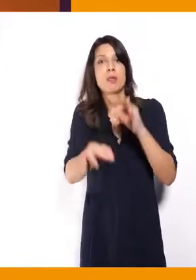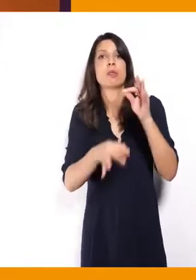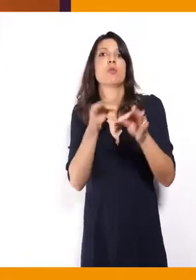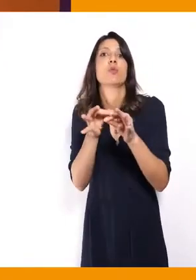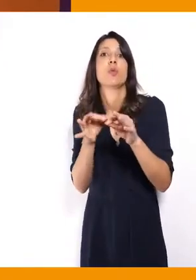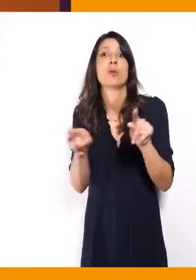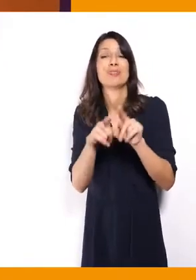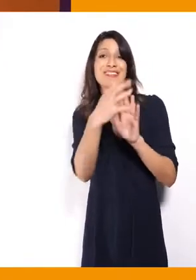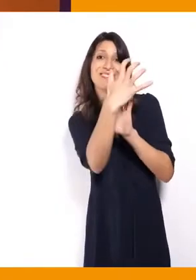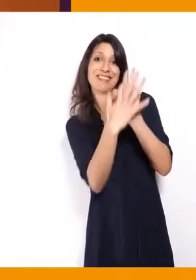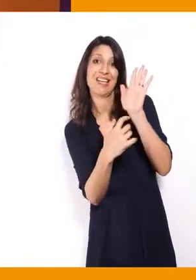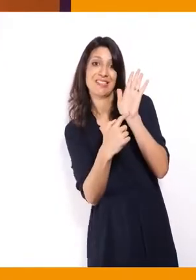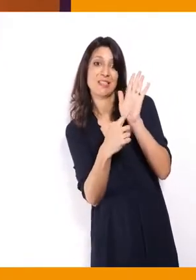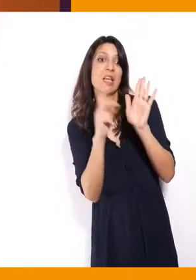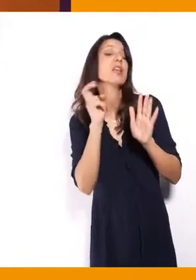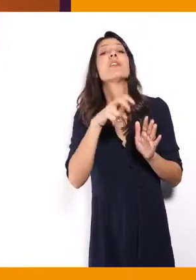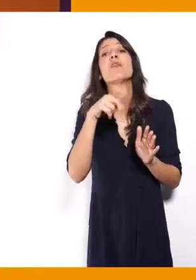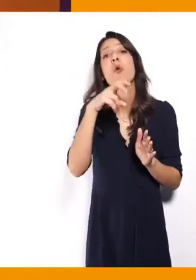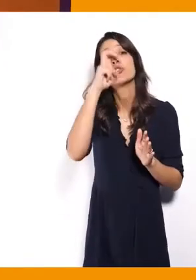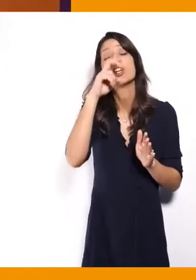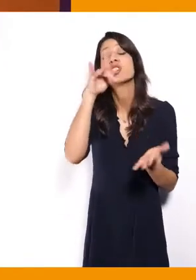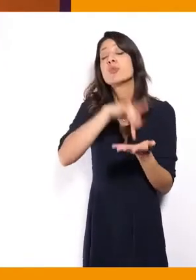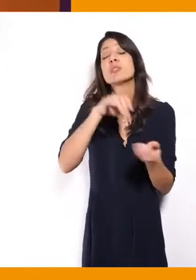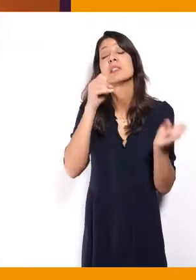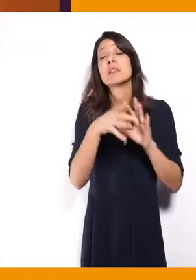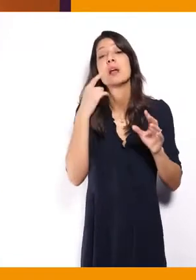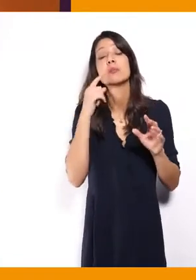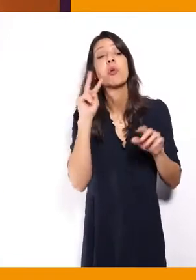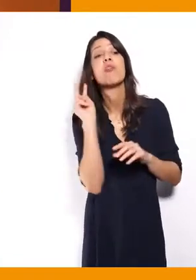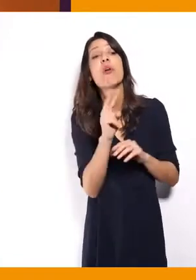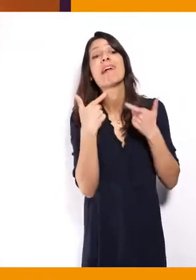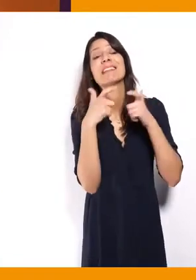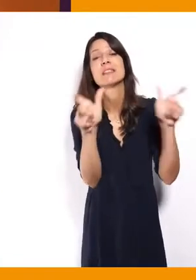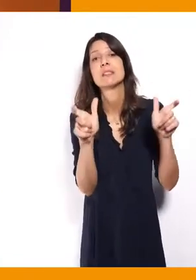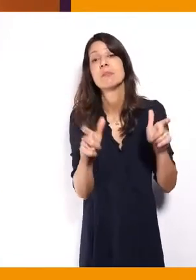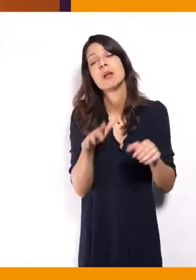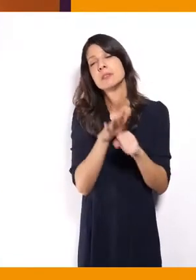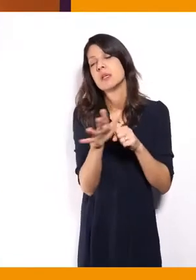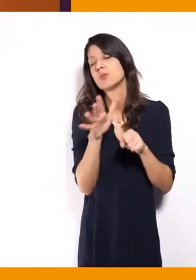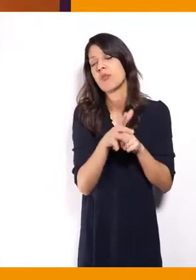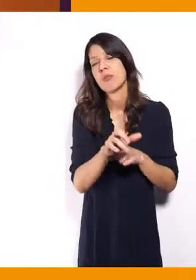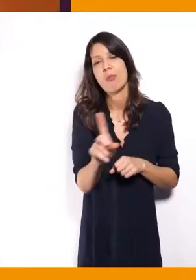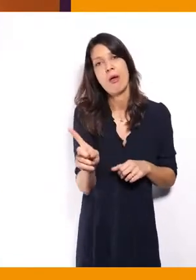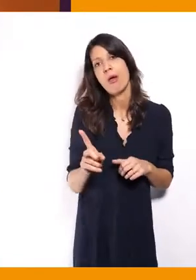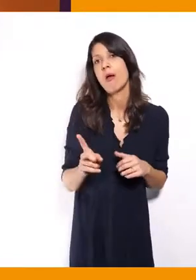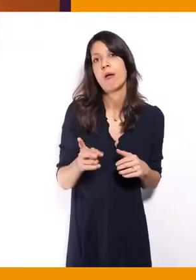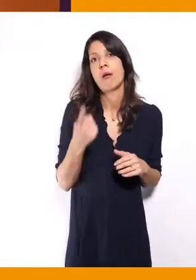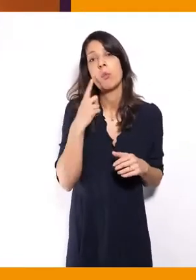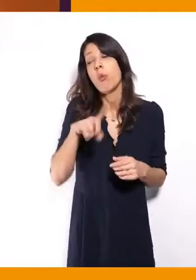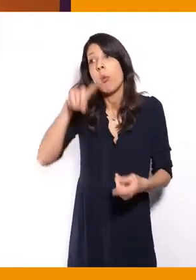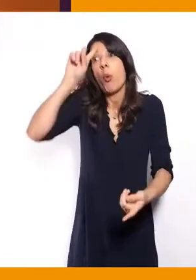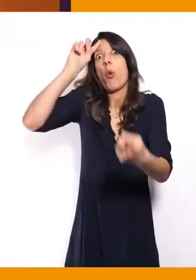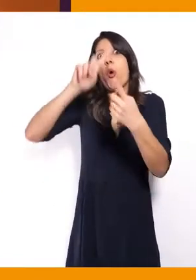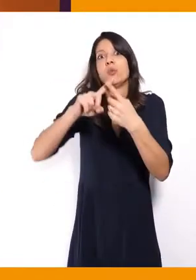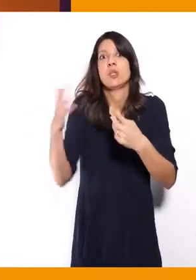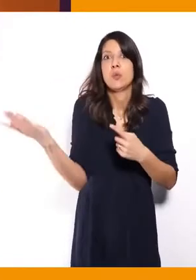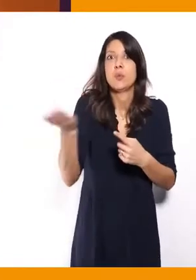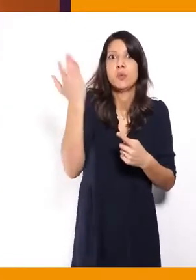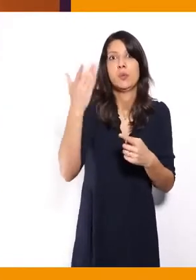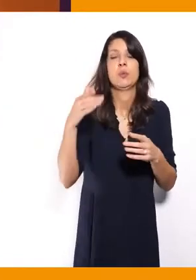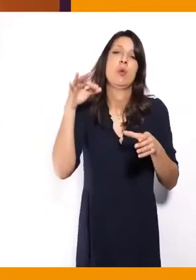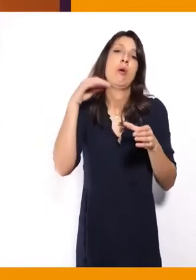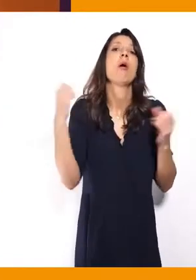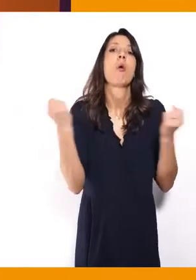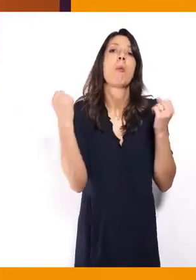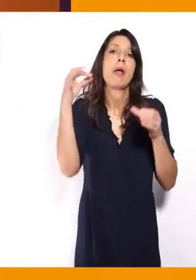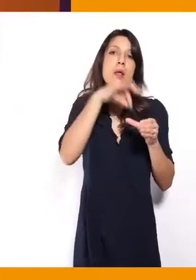maintenant chercher sur un site internet, voilà, c'est largement insuffisant par rapport aux réels enjeux d'une campagne électorale. Donc